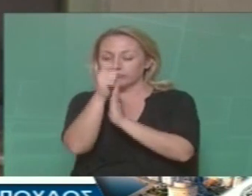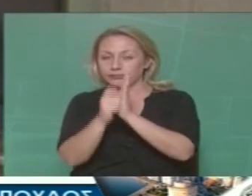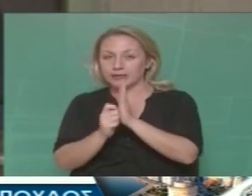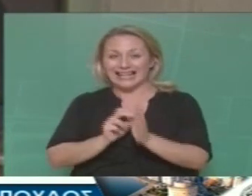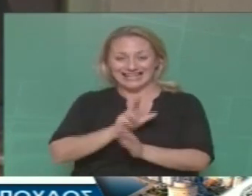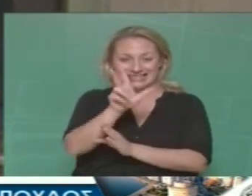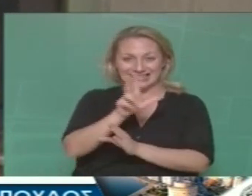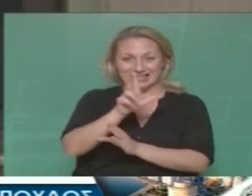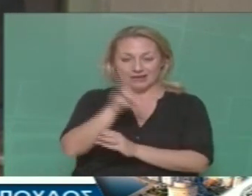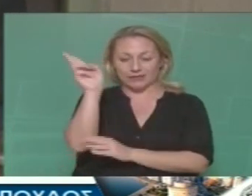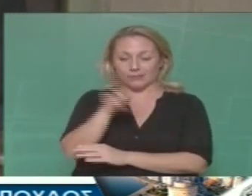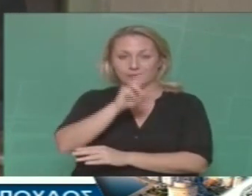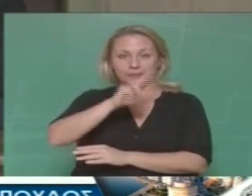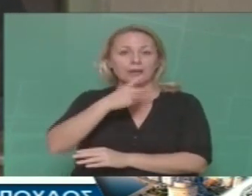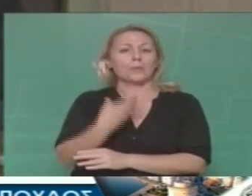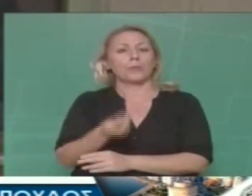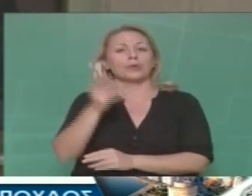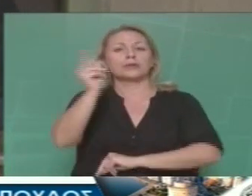σωματείων με την ηλεκτρονική ψηφοφορία κτλ,